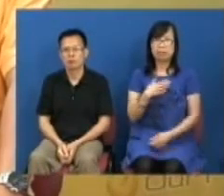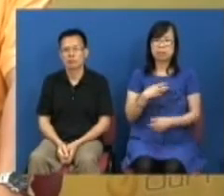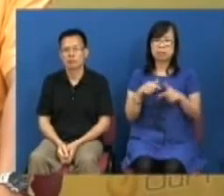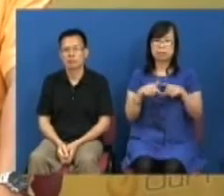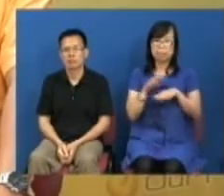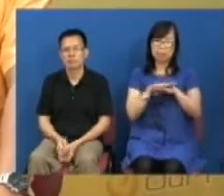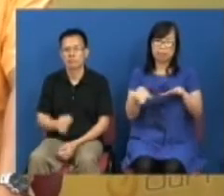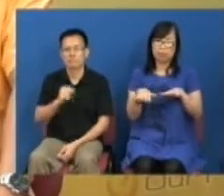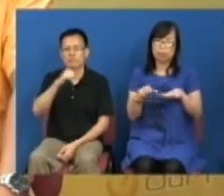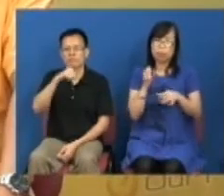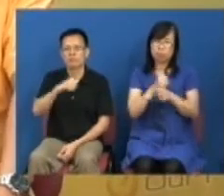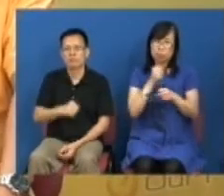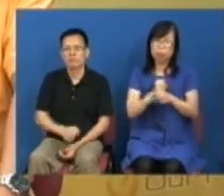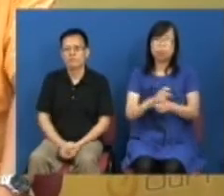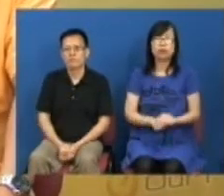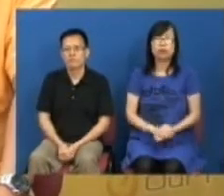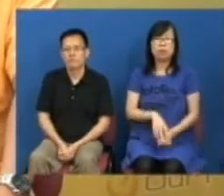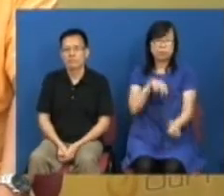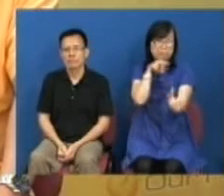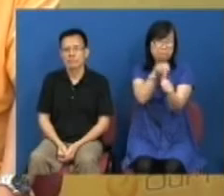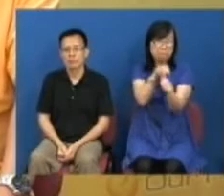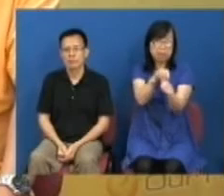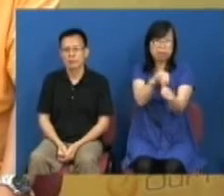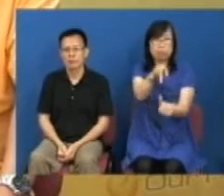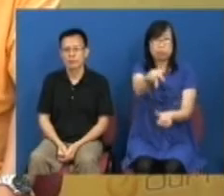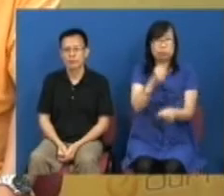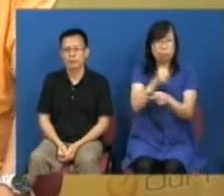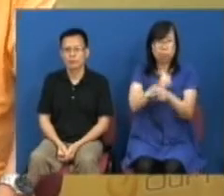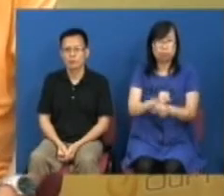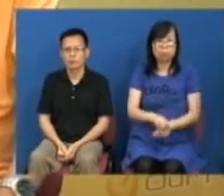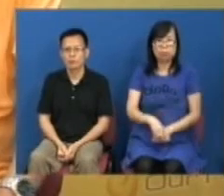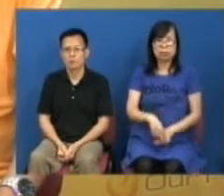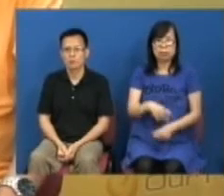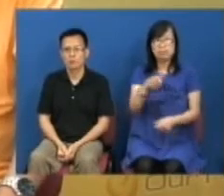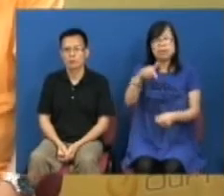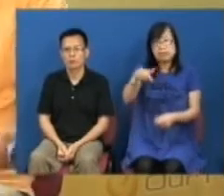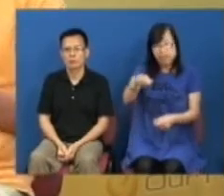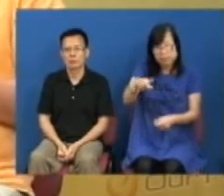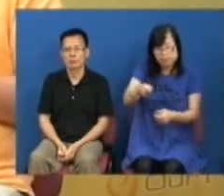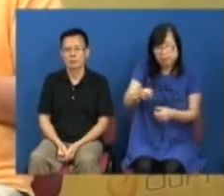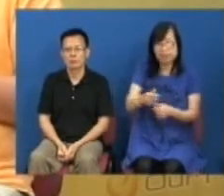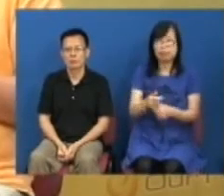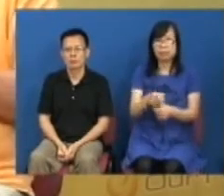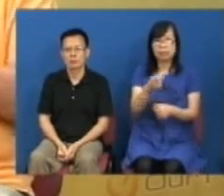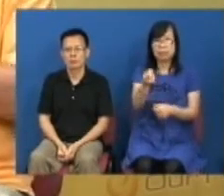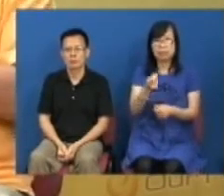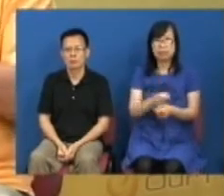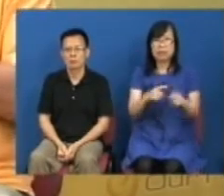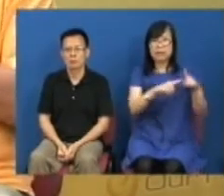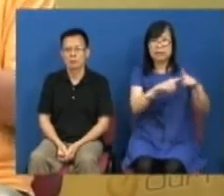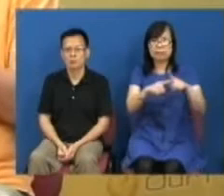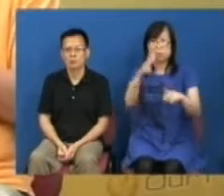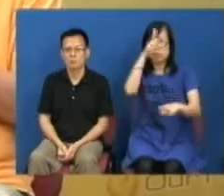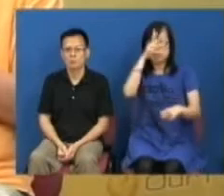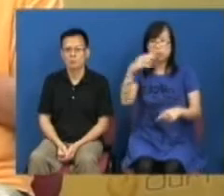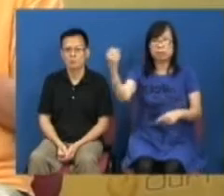你逼他多些他就会擠牙膏擠多些出来人民和政府